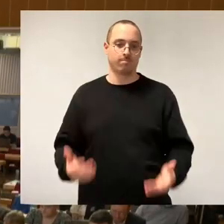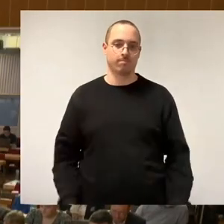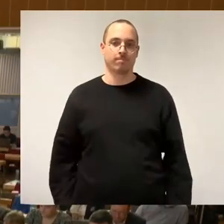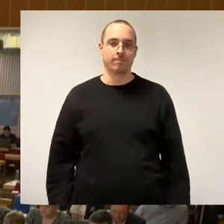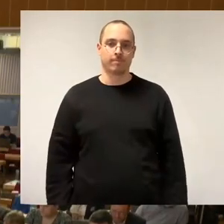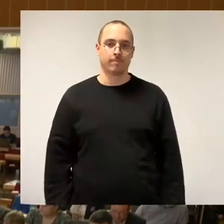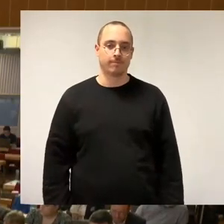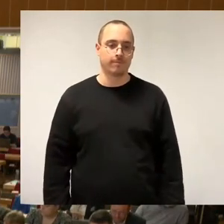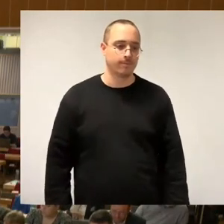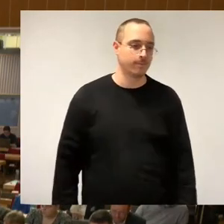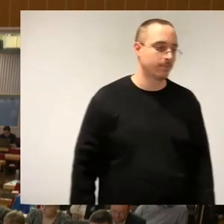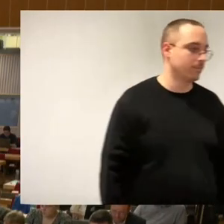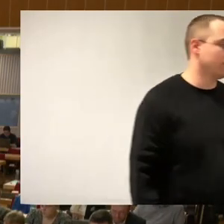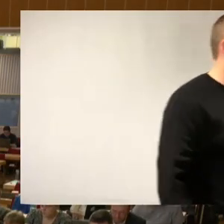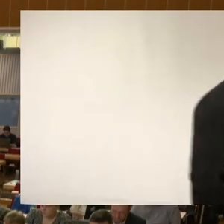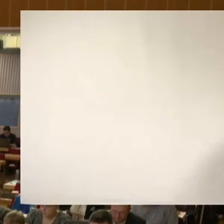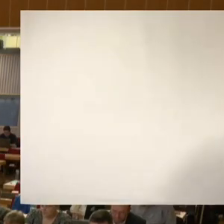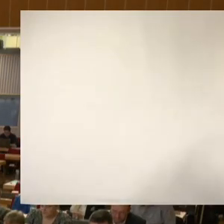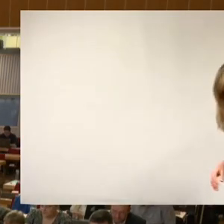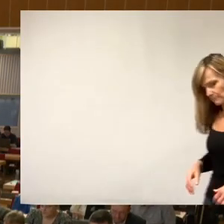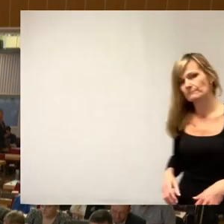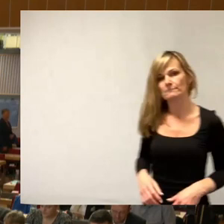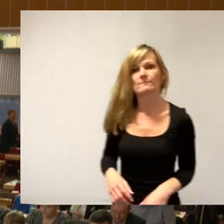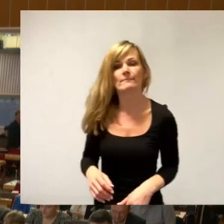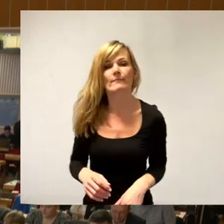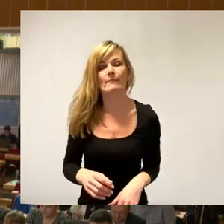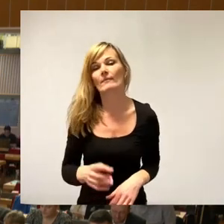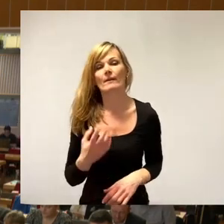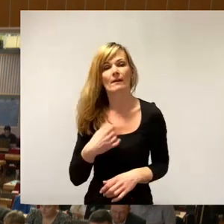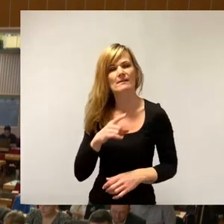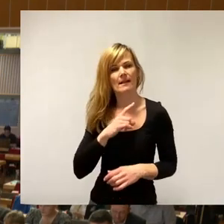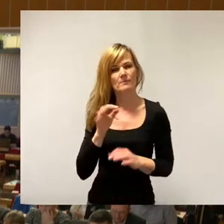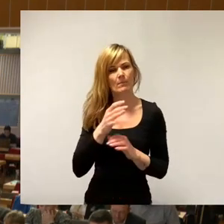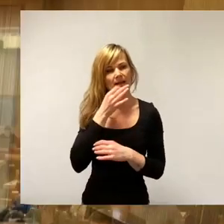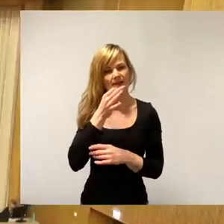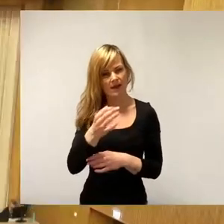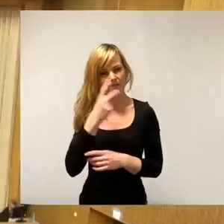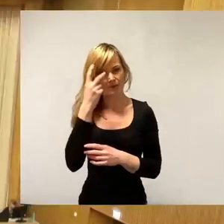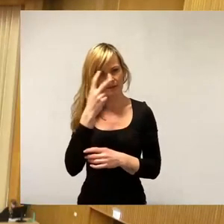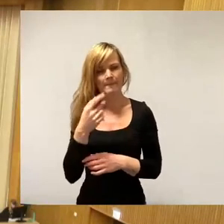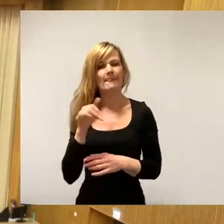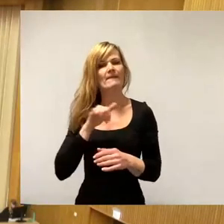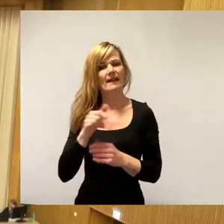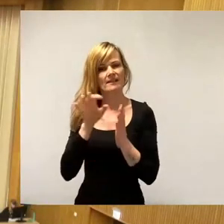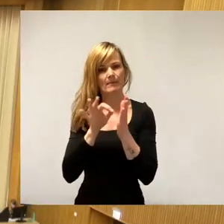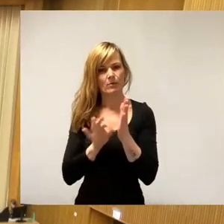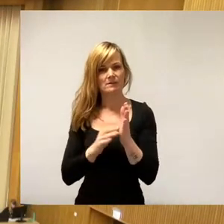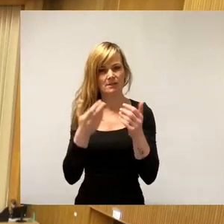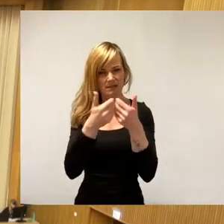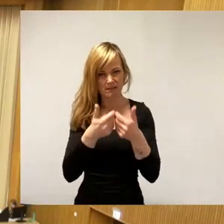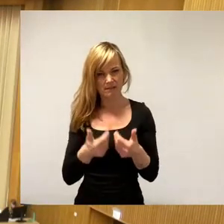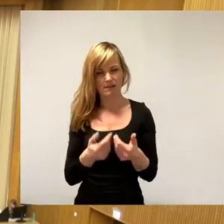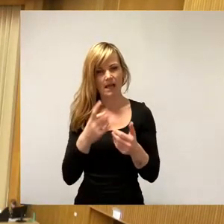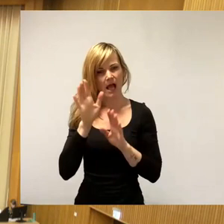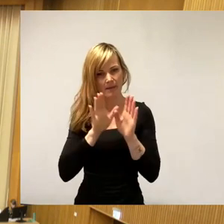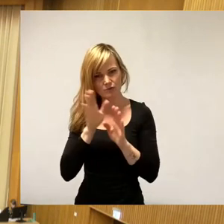Nur damit ich es verstehe, welcher Punkt sei separat oder alle einzeln? Herr Karten. Herr